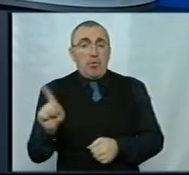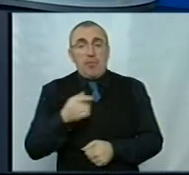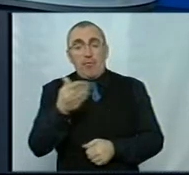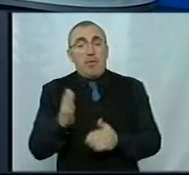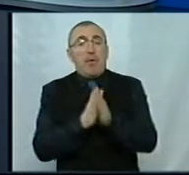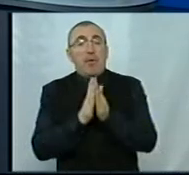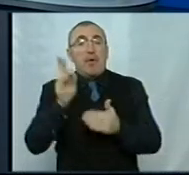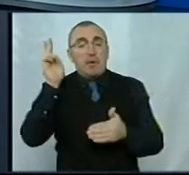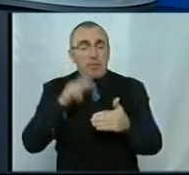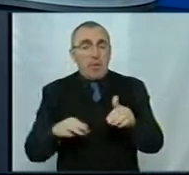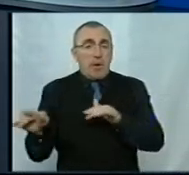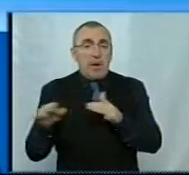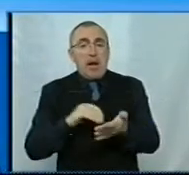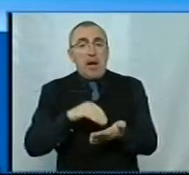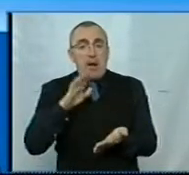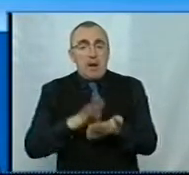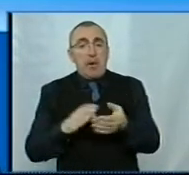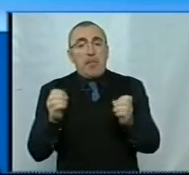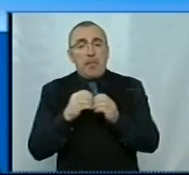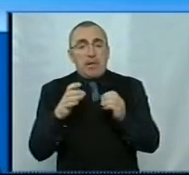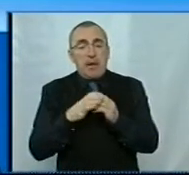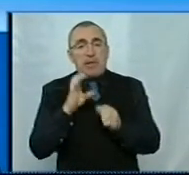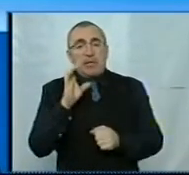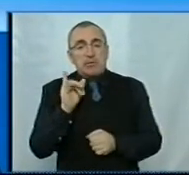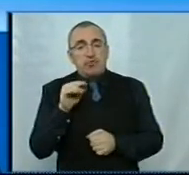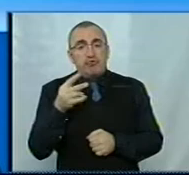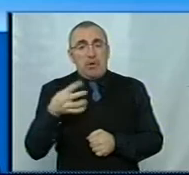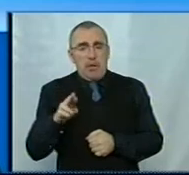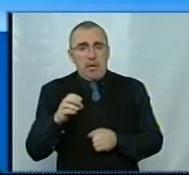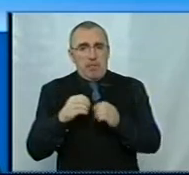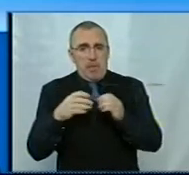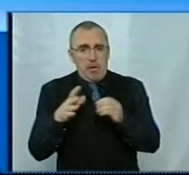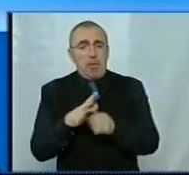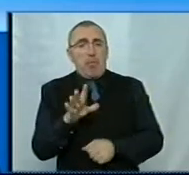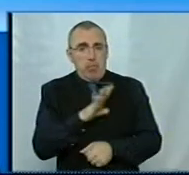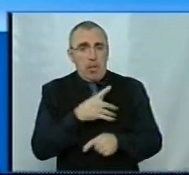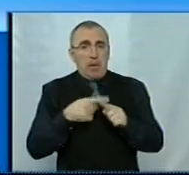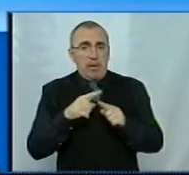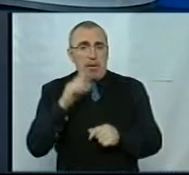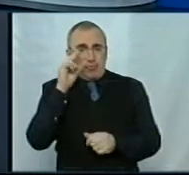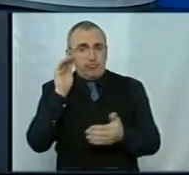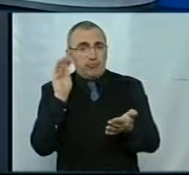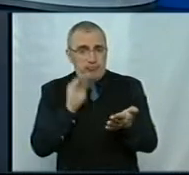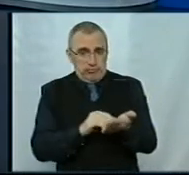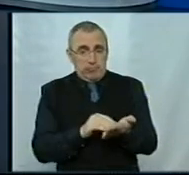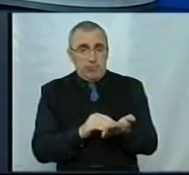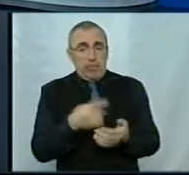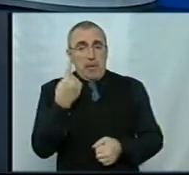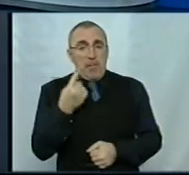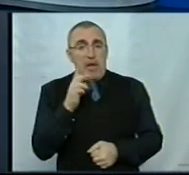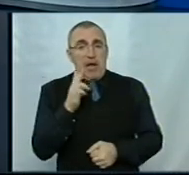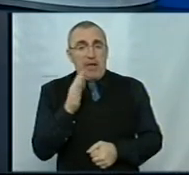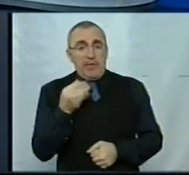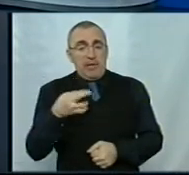просять завершити процес реєстрації 15 січня. Тобто 15 січня – це була така дата. Давайте тепер оперувати 1 квітня.